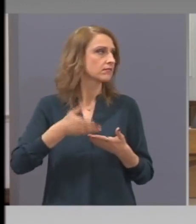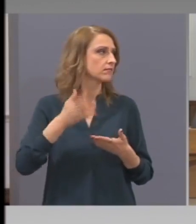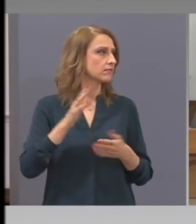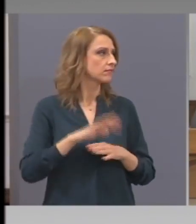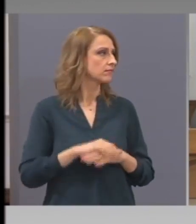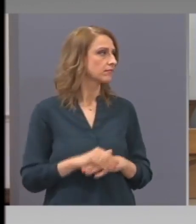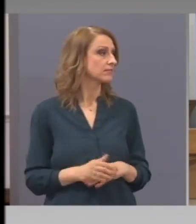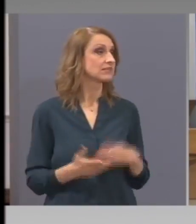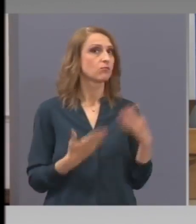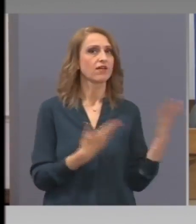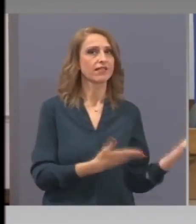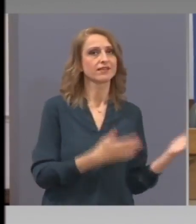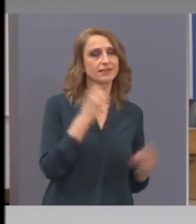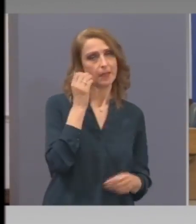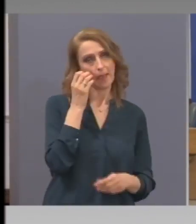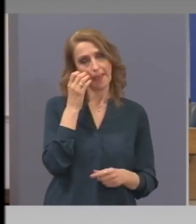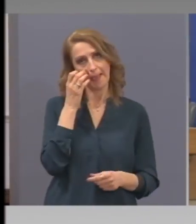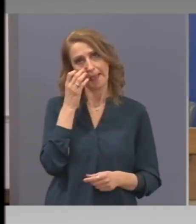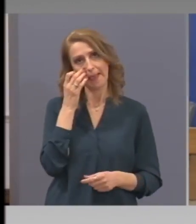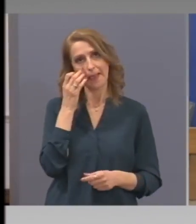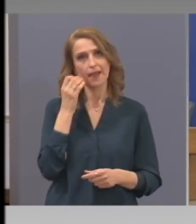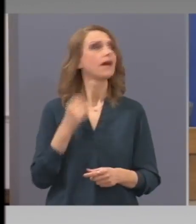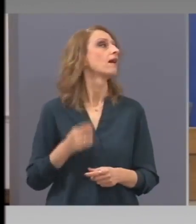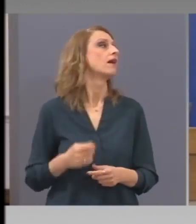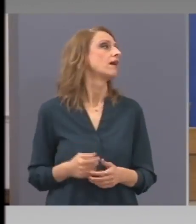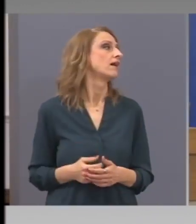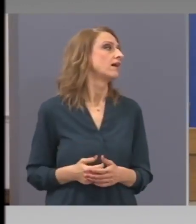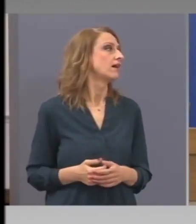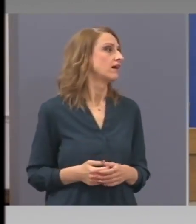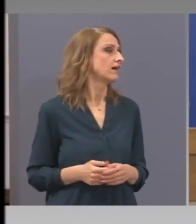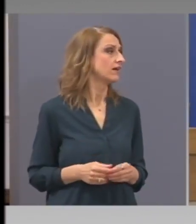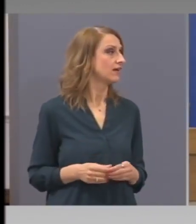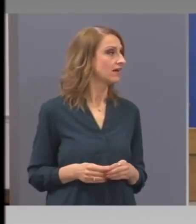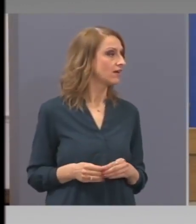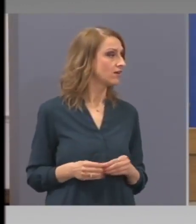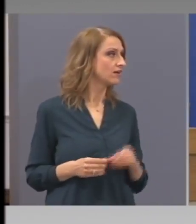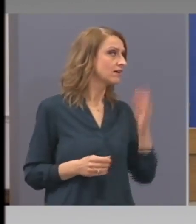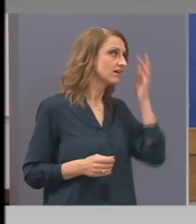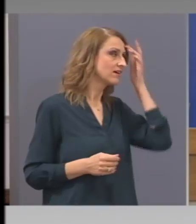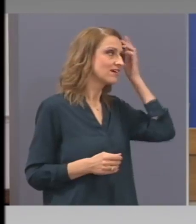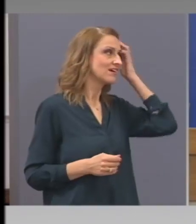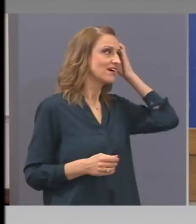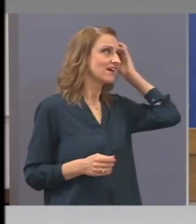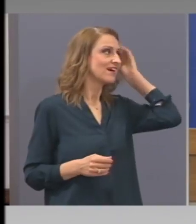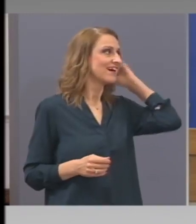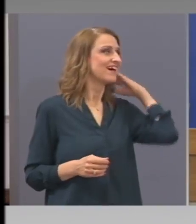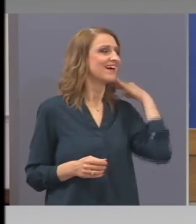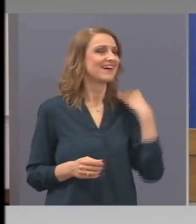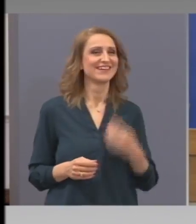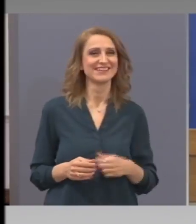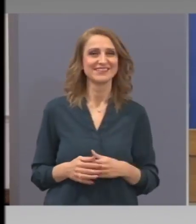Професор, не заповядайте. Ведя по-добре от твоето место. Не сяда и на моето, че 100 рейтинг.